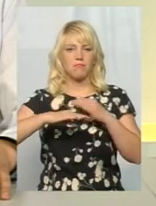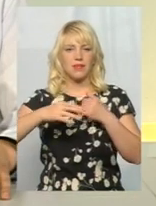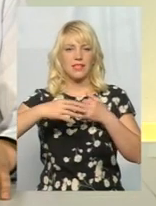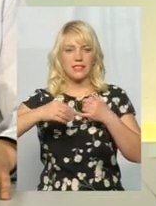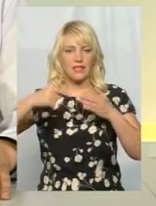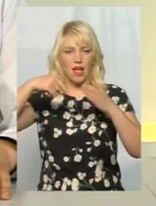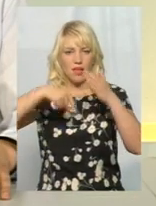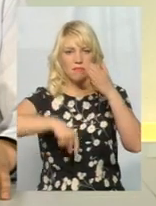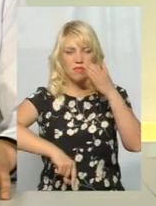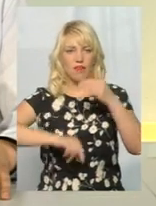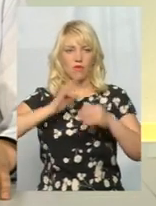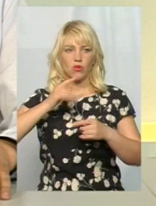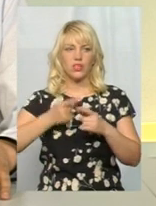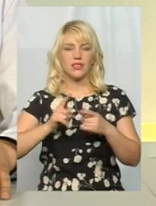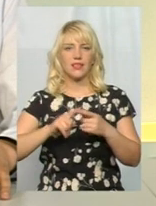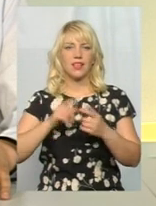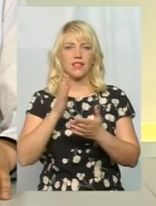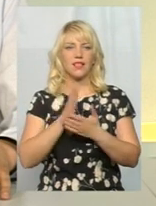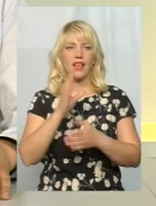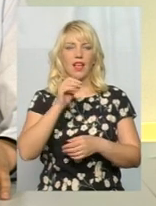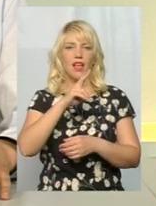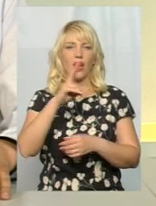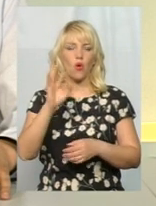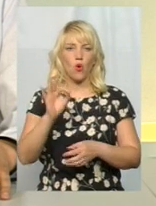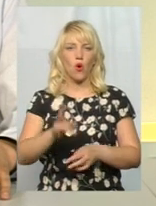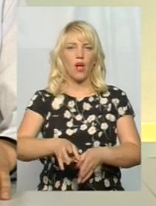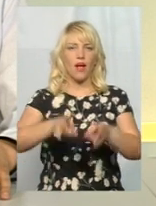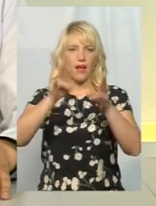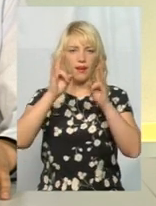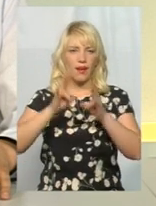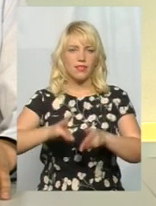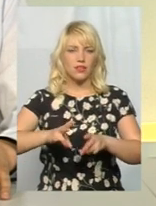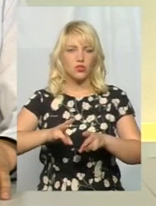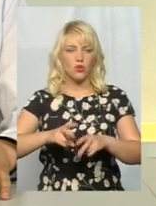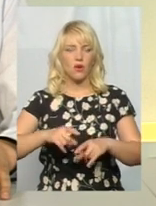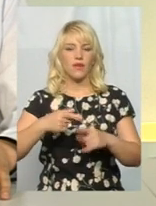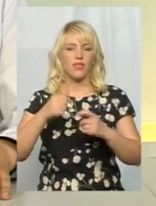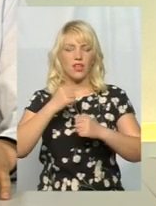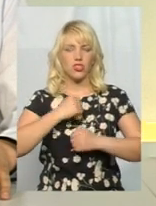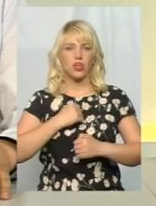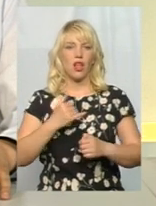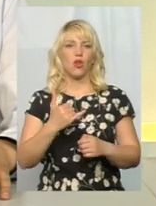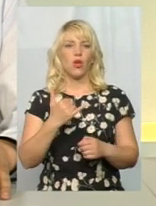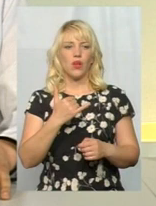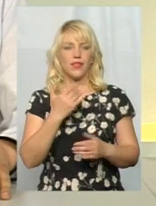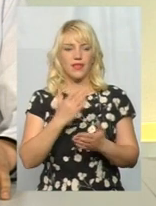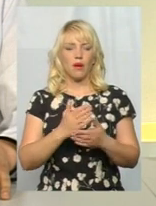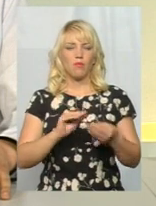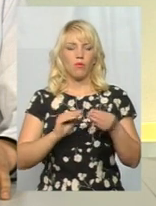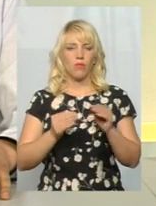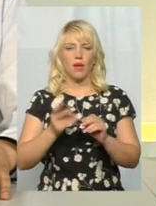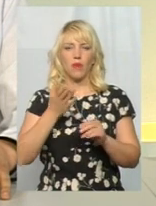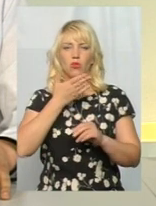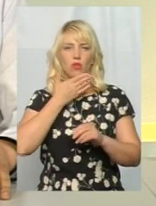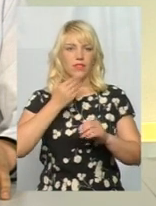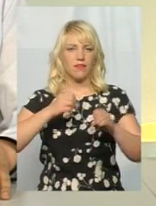екологічна катастрофа. На жаль, проблема існує, але вона не вирішується, тому що